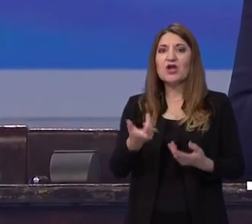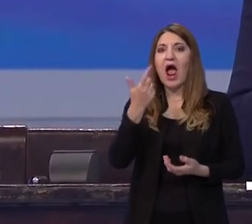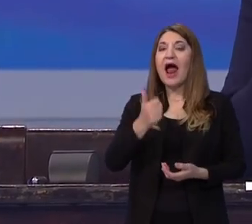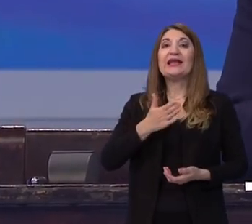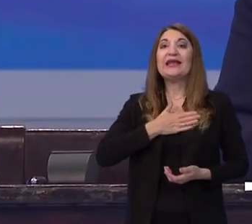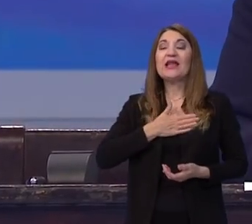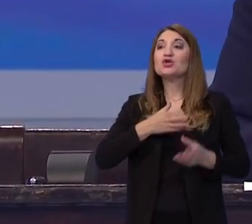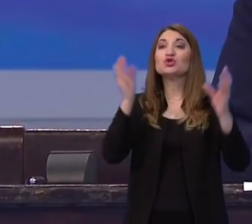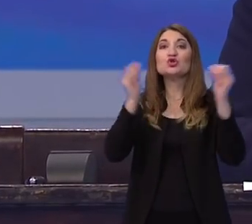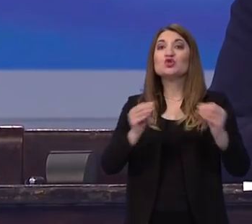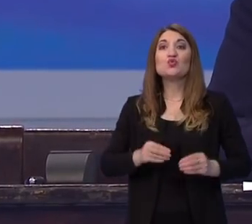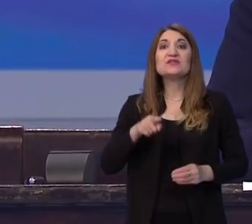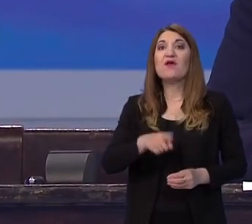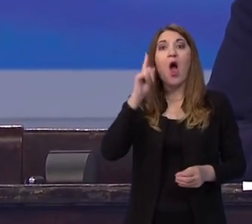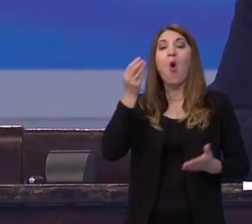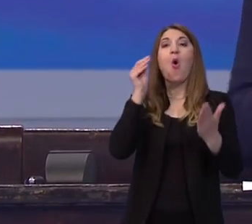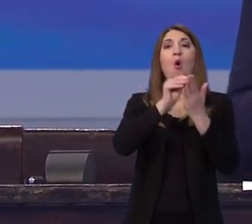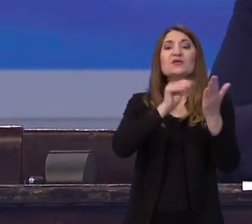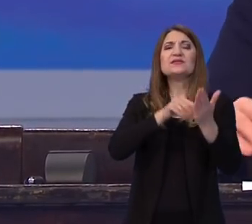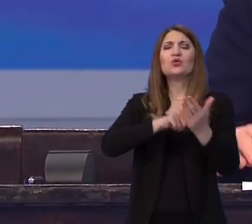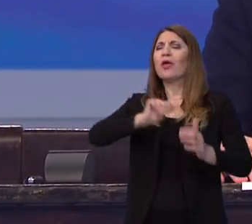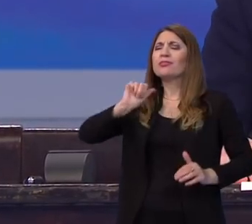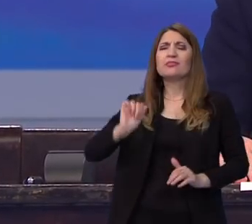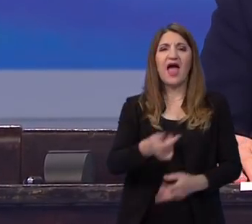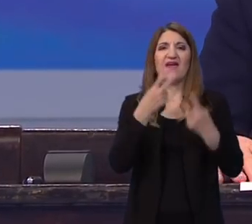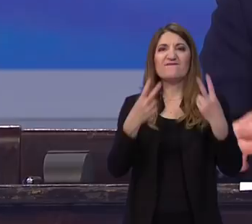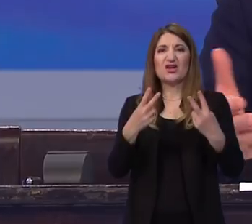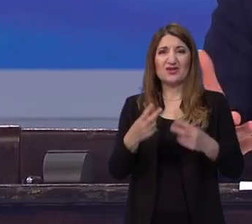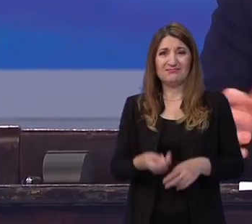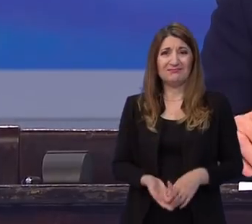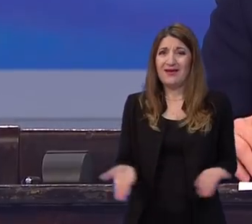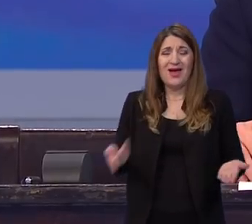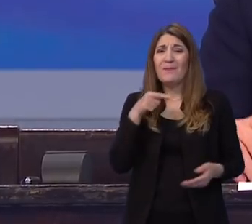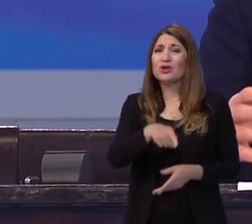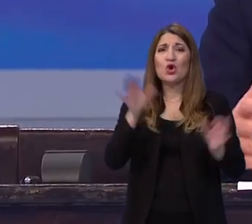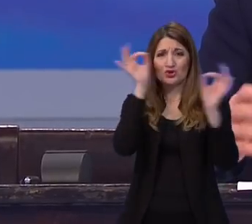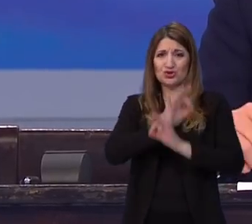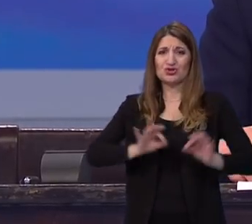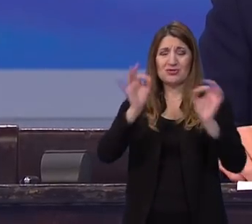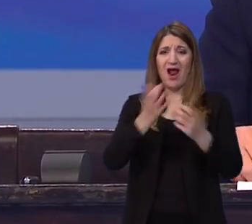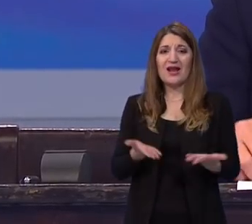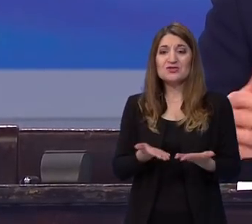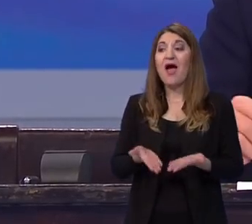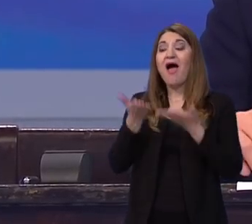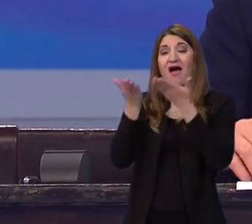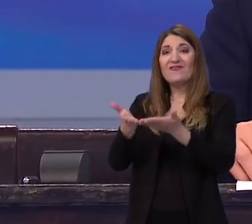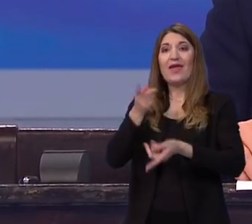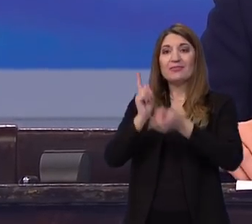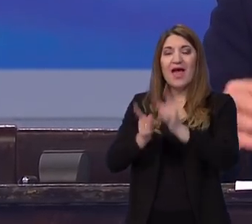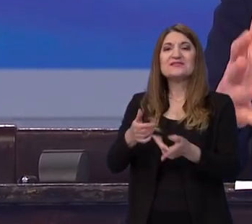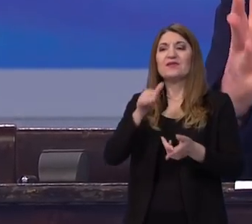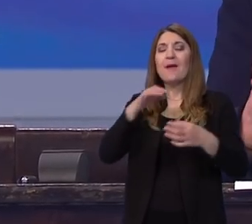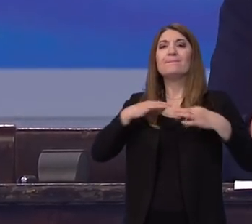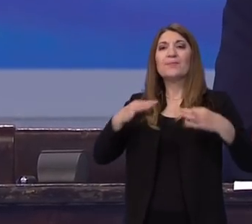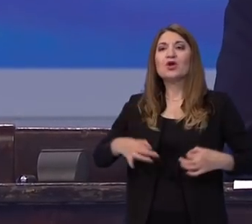sustavu i dalje najvažnija. To je žalosno. E sad, kako se vi, nastavnici, nosite i profesori